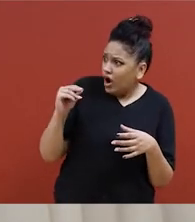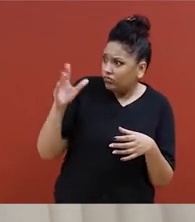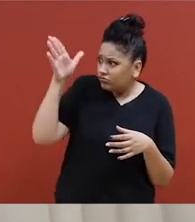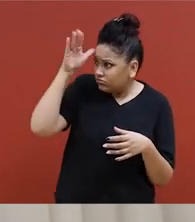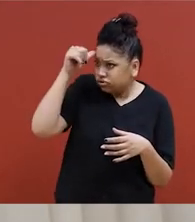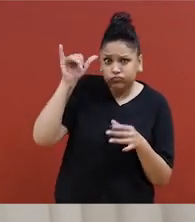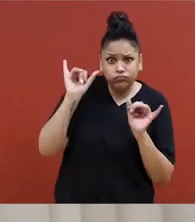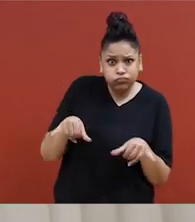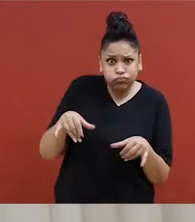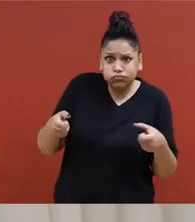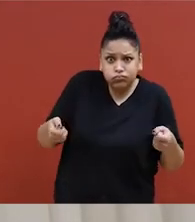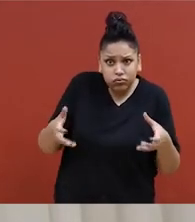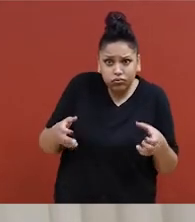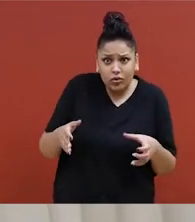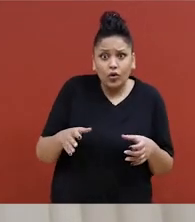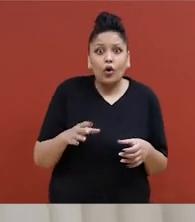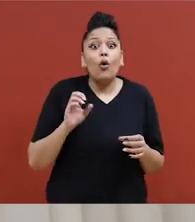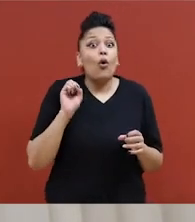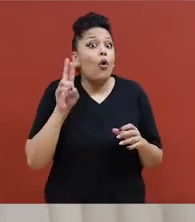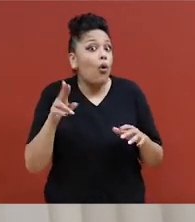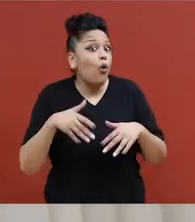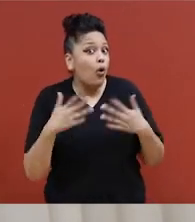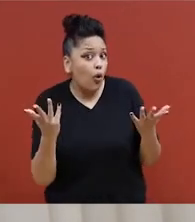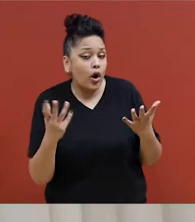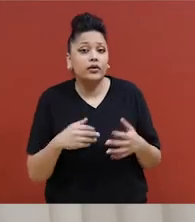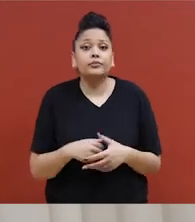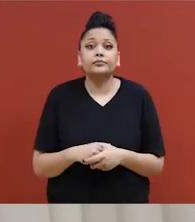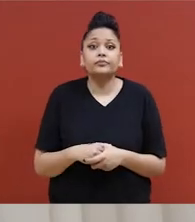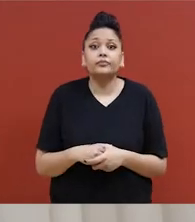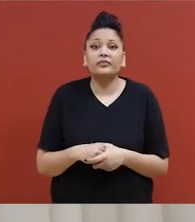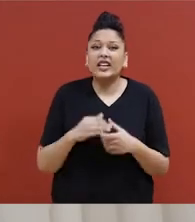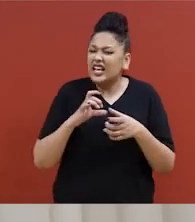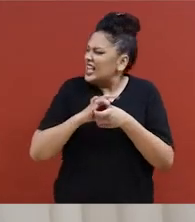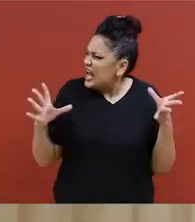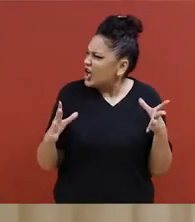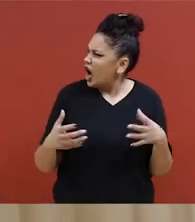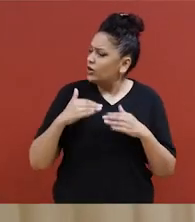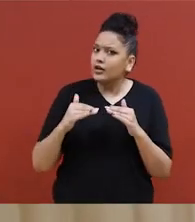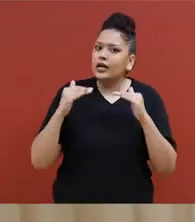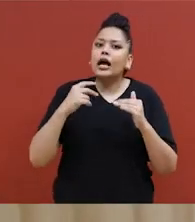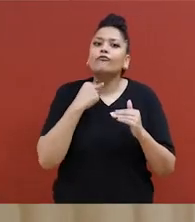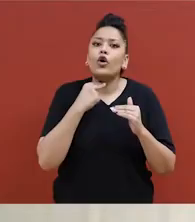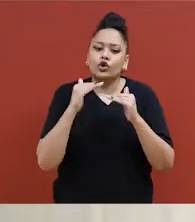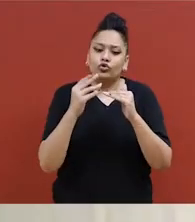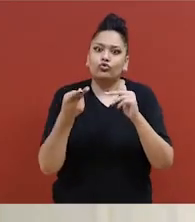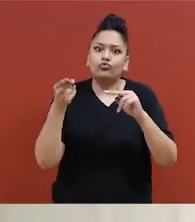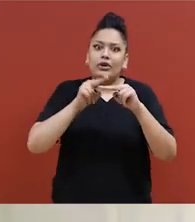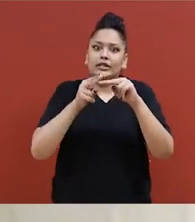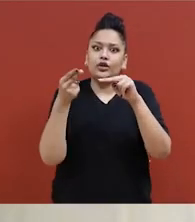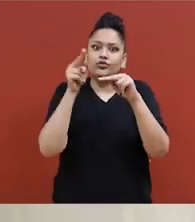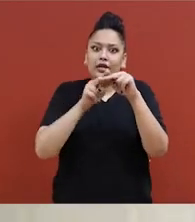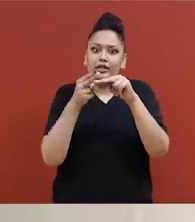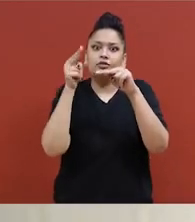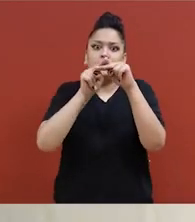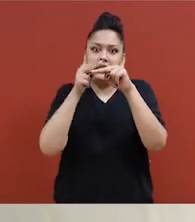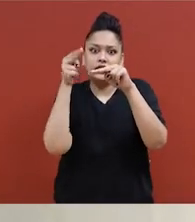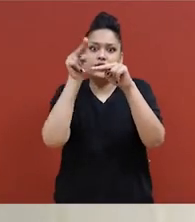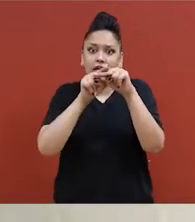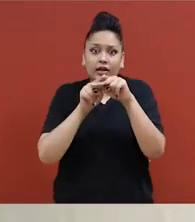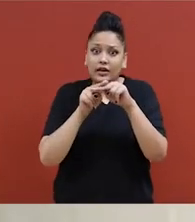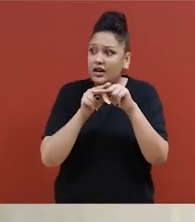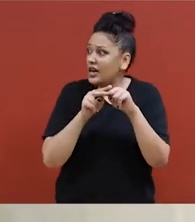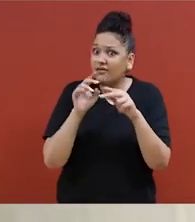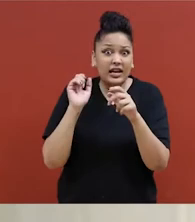Merci, mais non merci. « Lâche ma chaise ! » Ou je pourrais dire « lâche-moi !